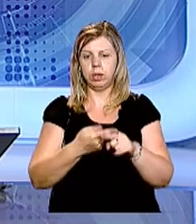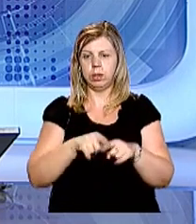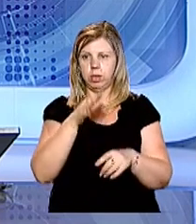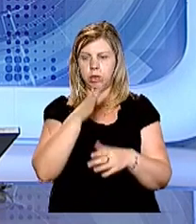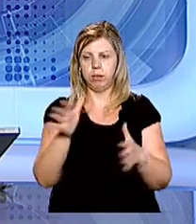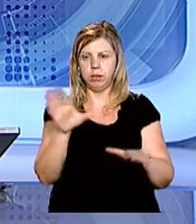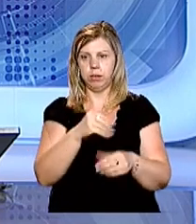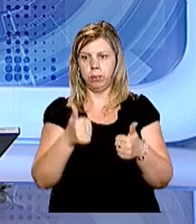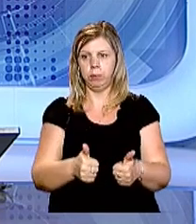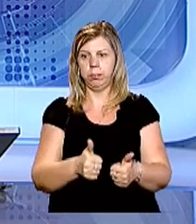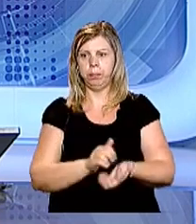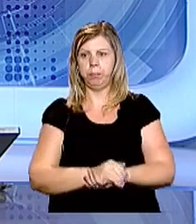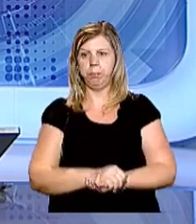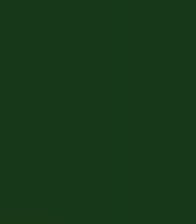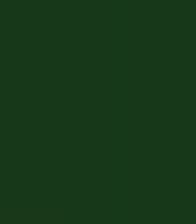час. На все добре.